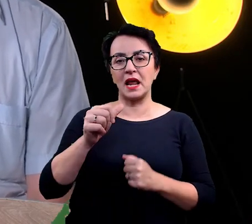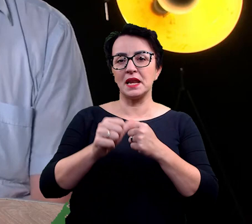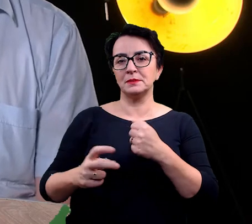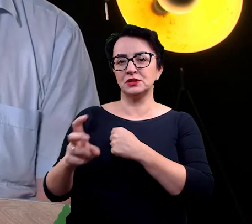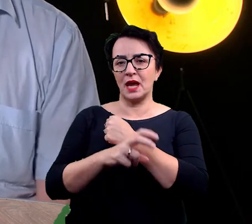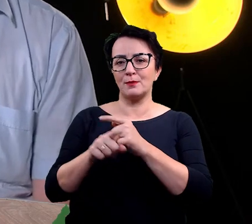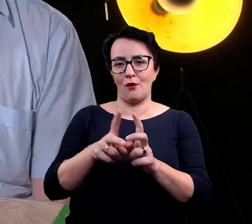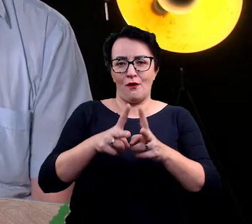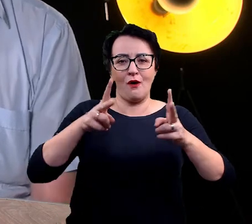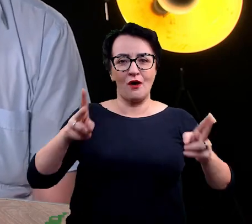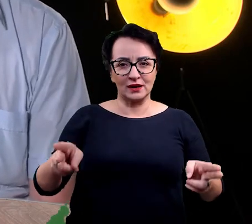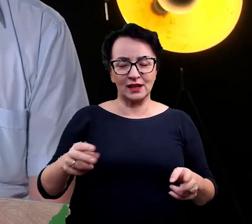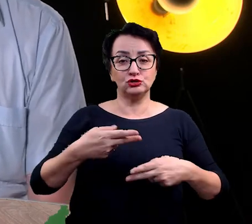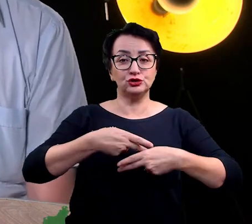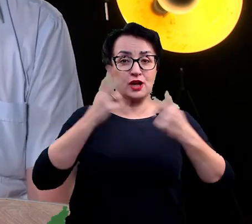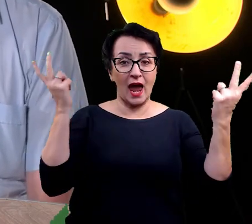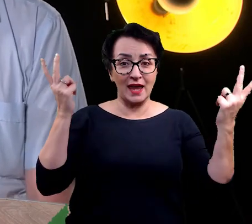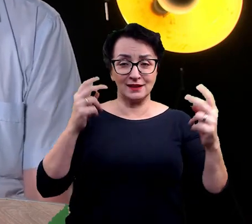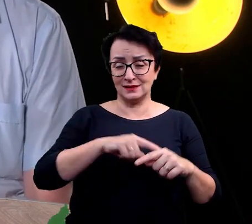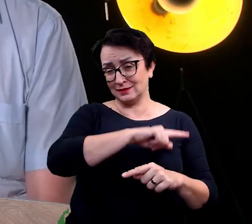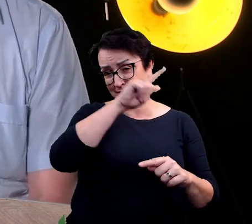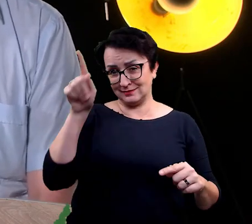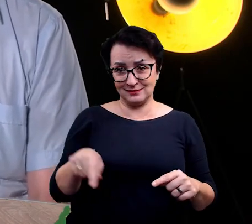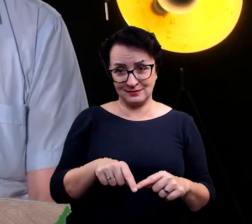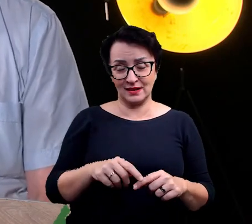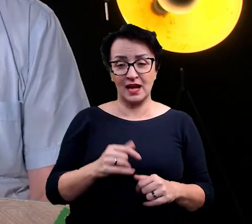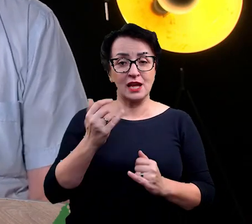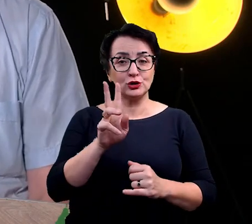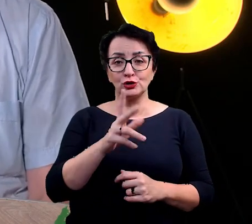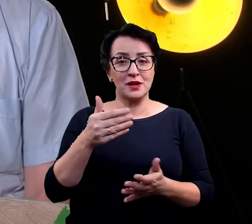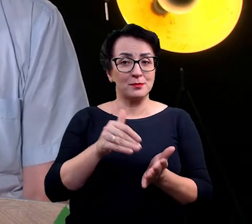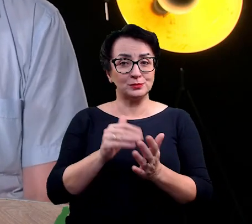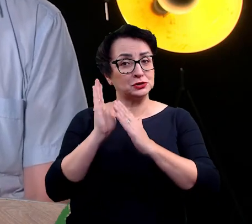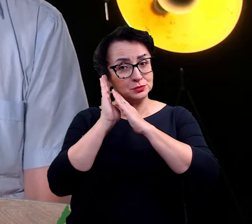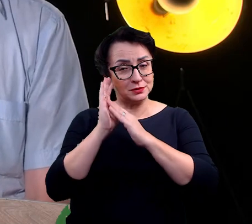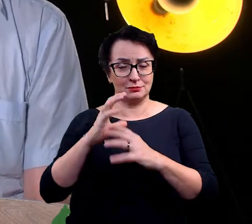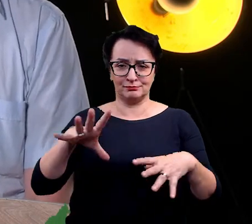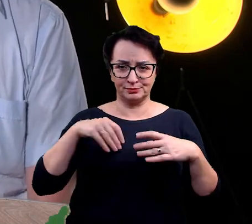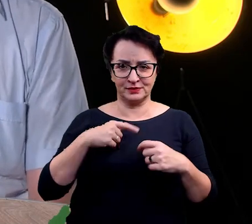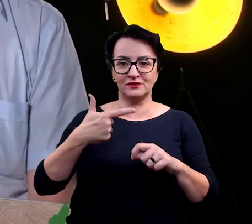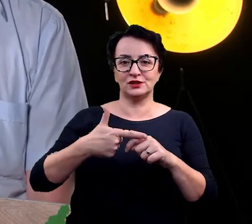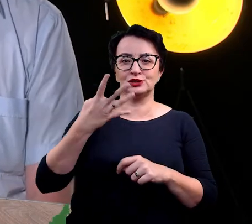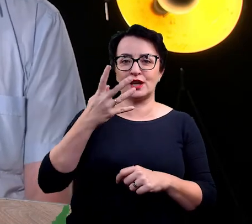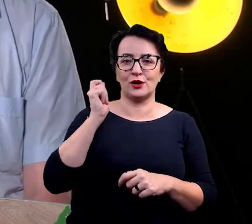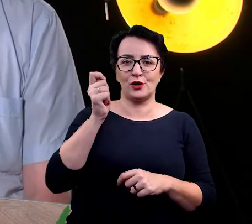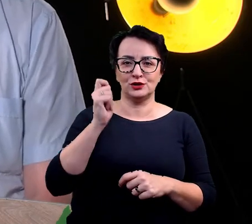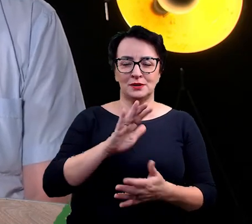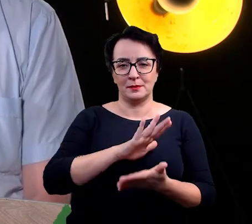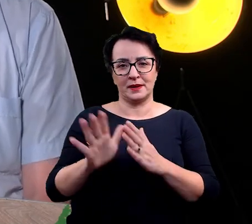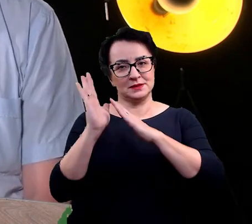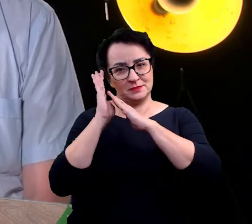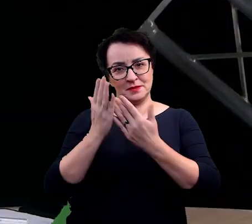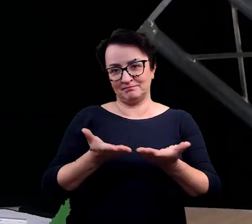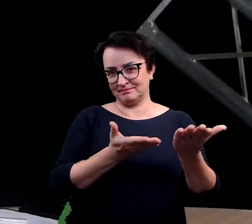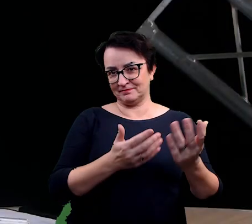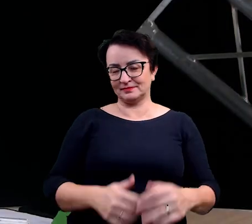taki okres, kiedy właściwie dzień jest bez przetwy, także można, jeżeli ktoś nie potrzebuje snu, może funkcjonować 24 godziny na dobra. No stop